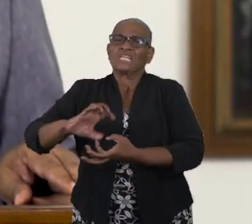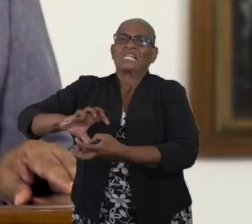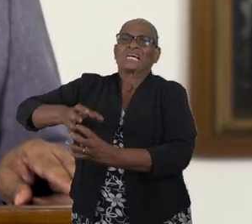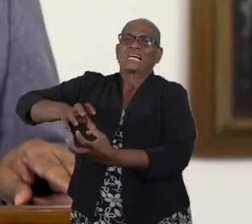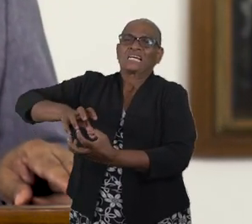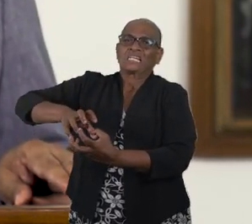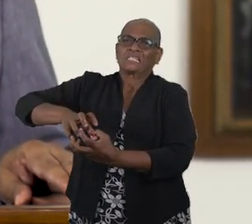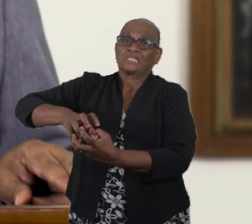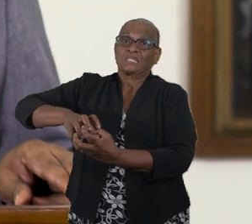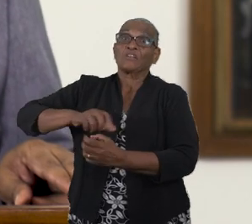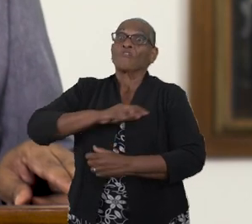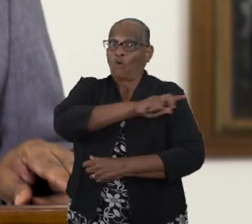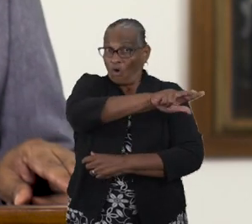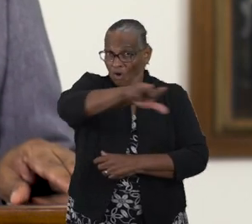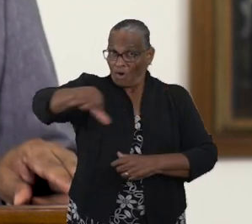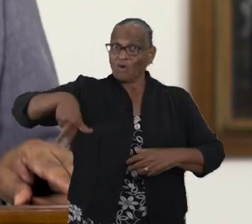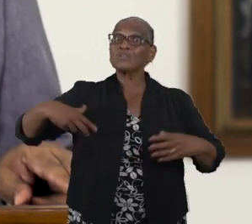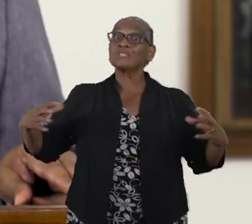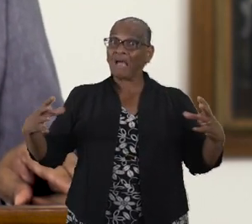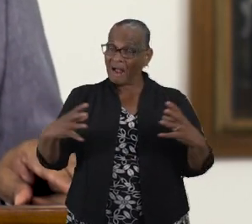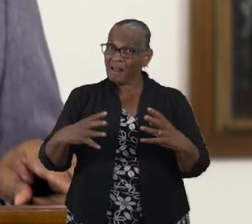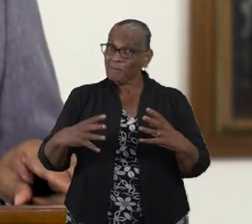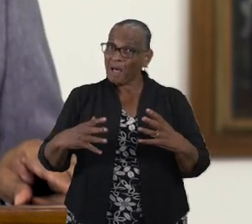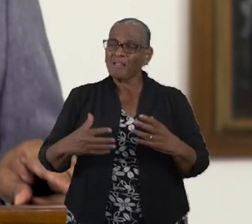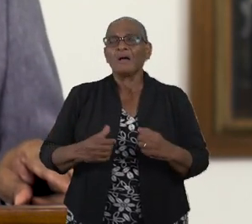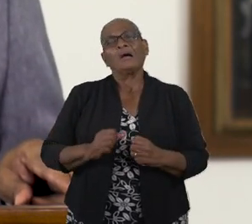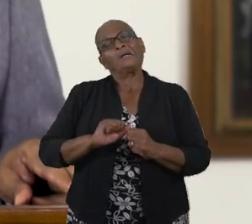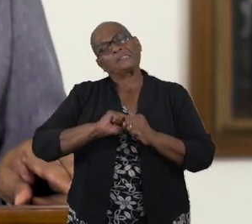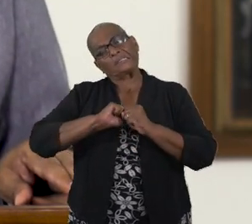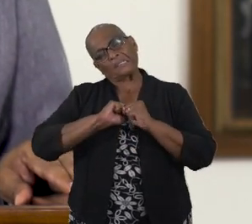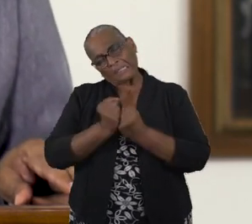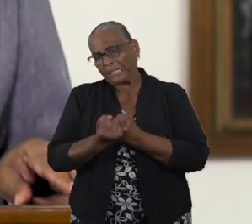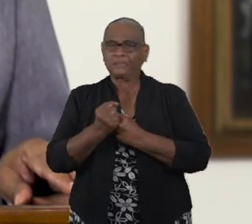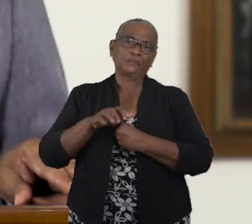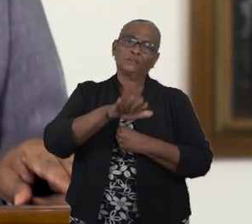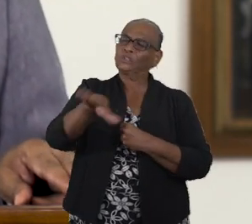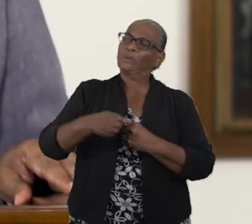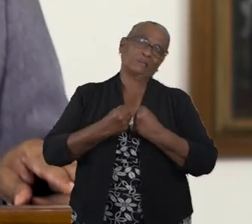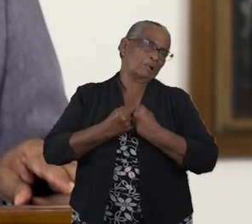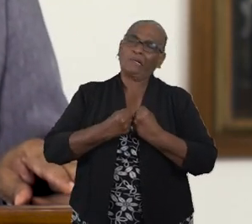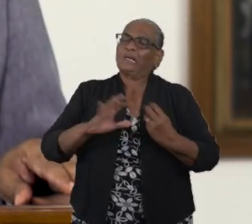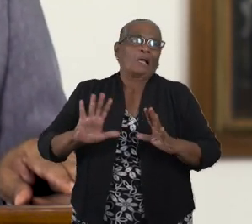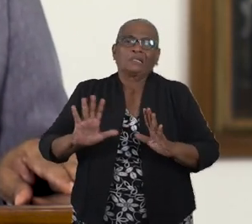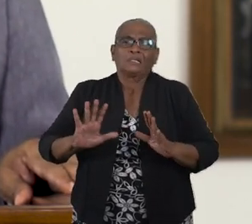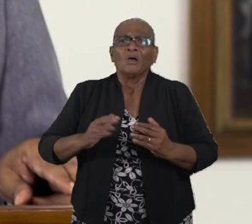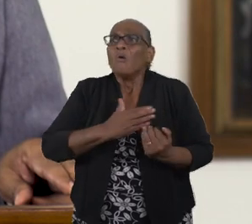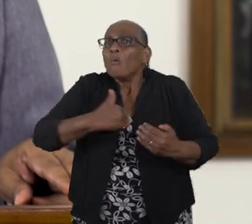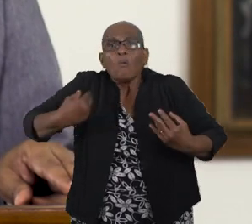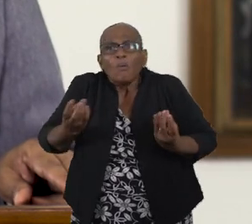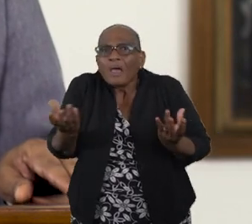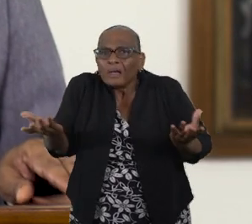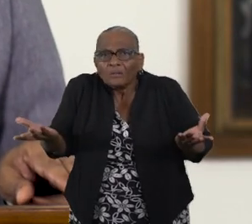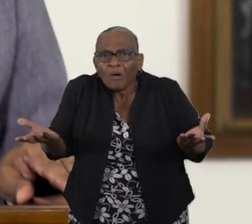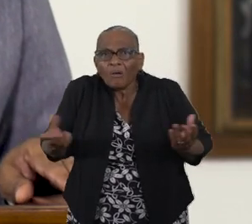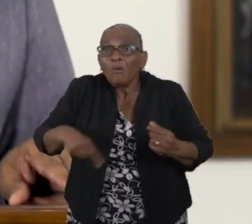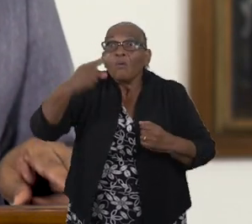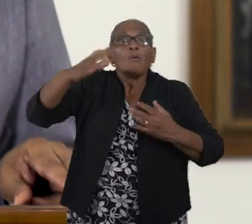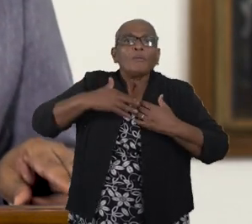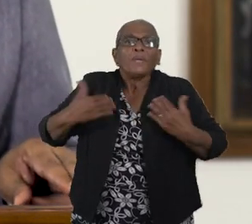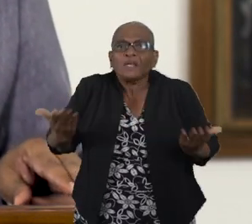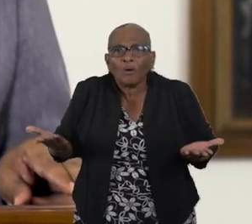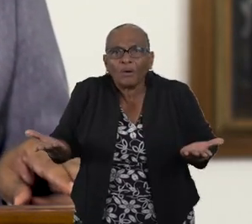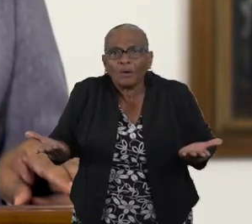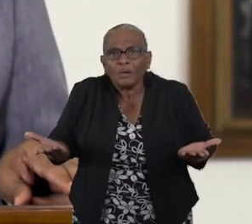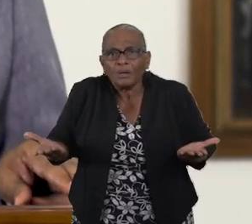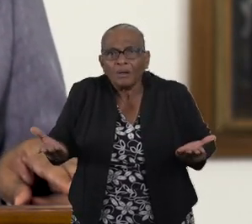ontstaat voor ons allen een bijna onhoudbare situatie. Hoe lang nog? Hoe meer nog?